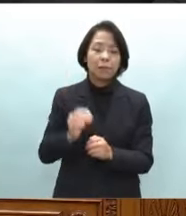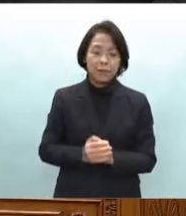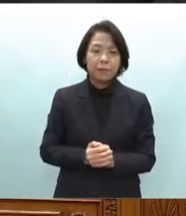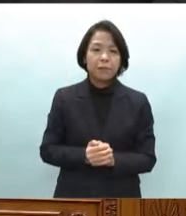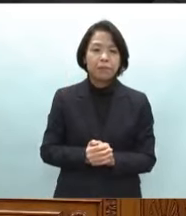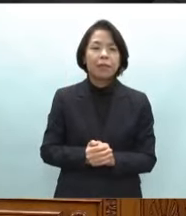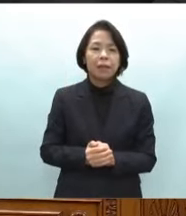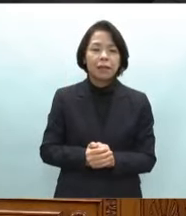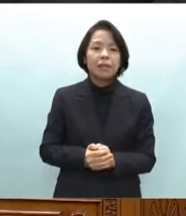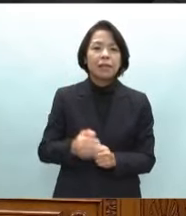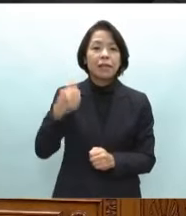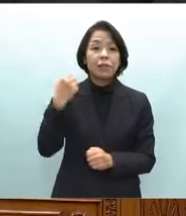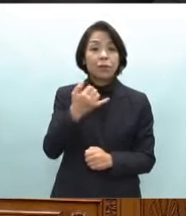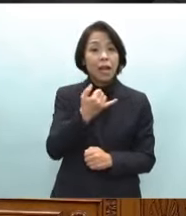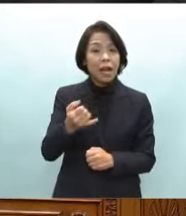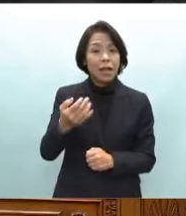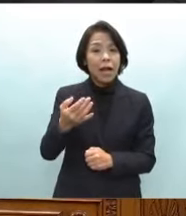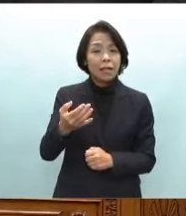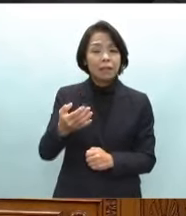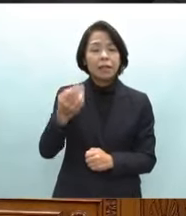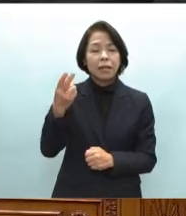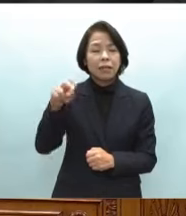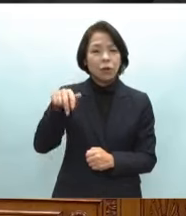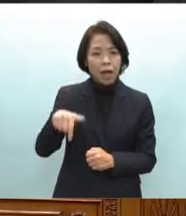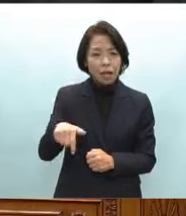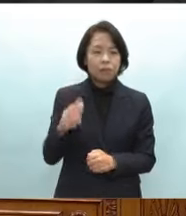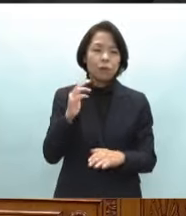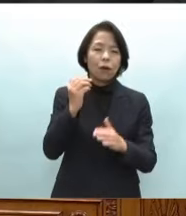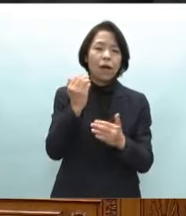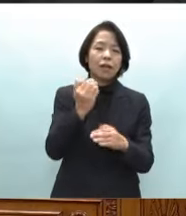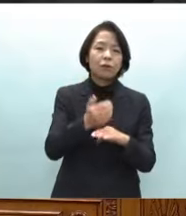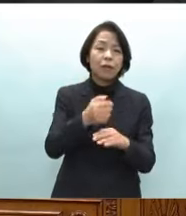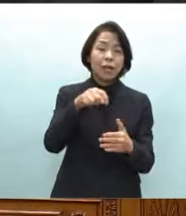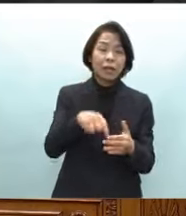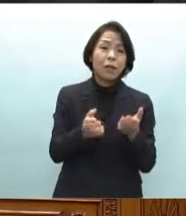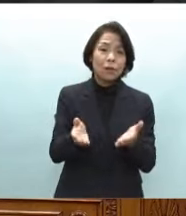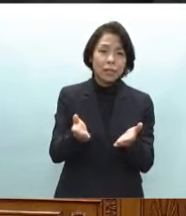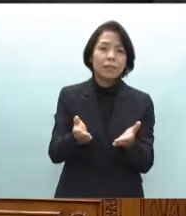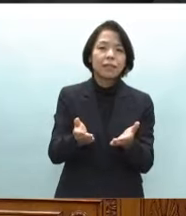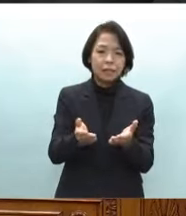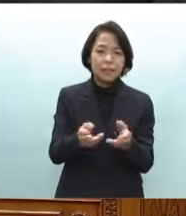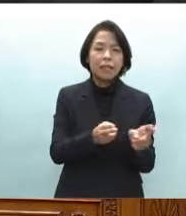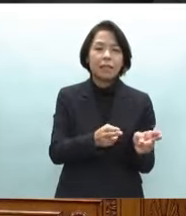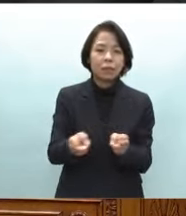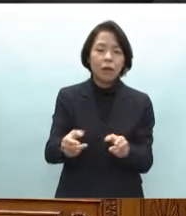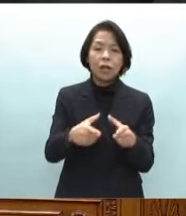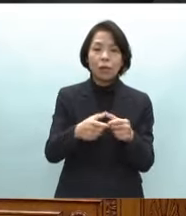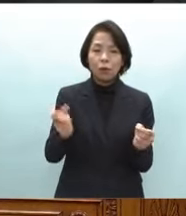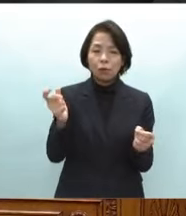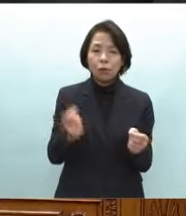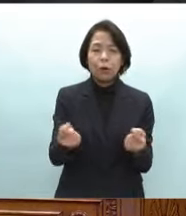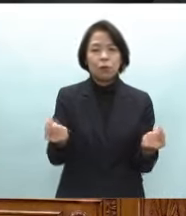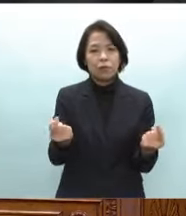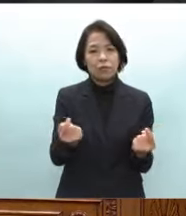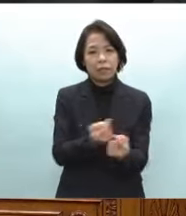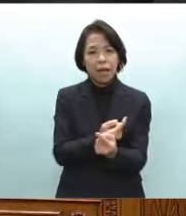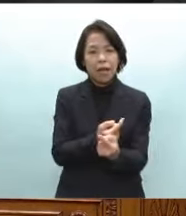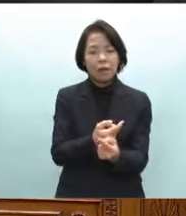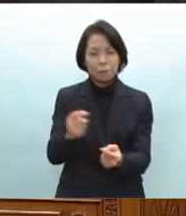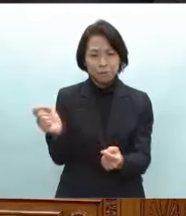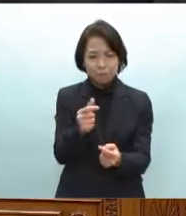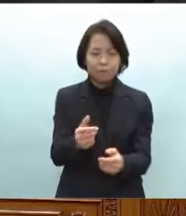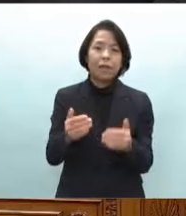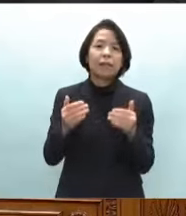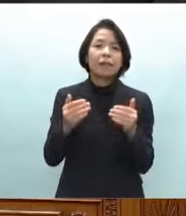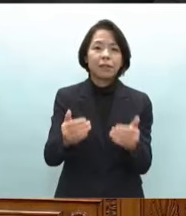南海トラフ地震首都圏直下地震などの大災害に備えて国土強靭化対策を加速度的に進